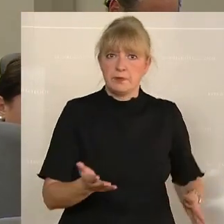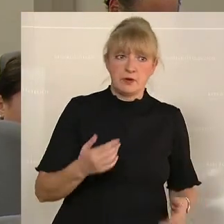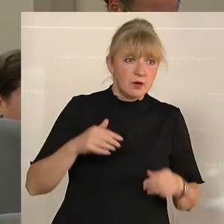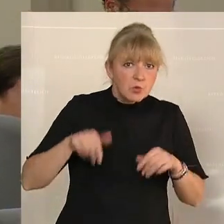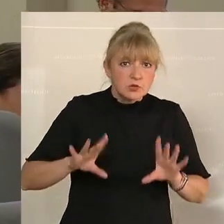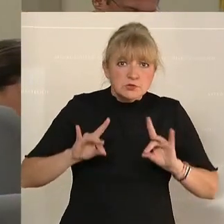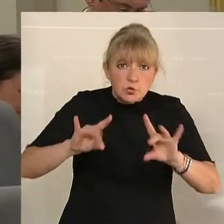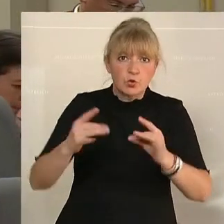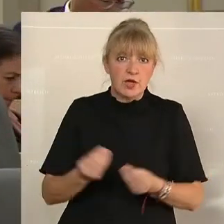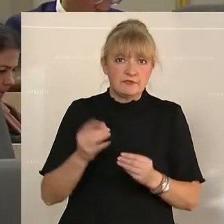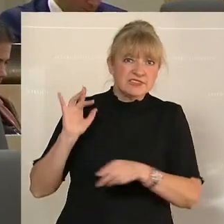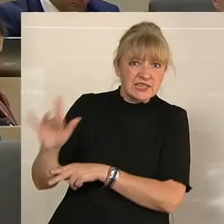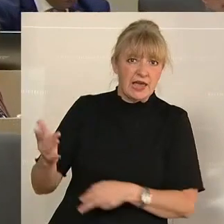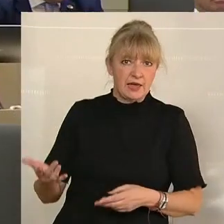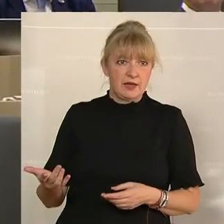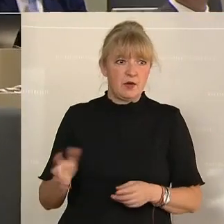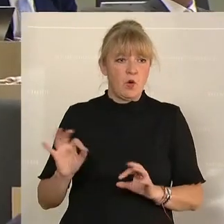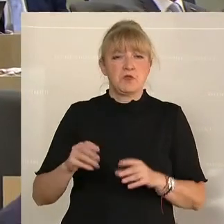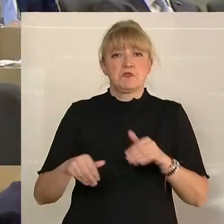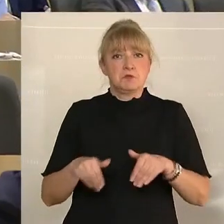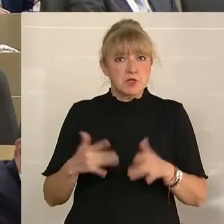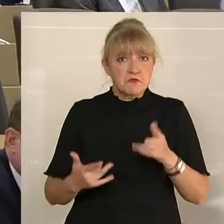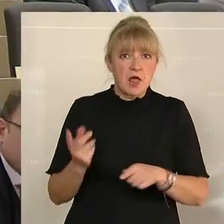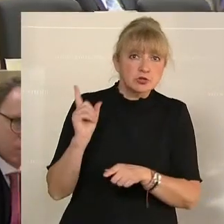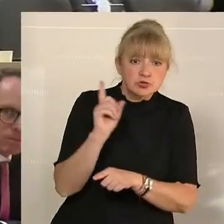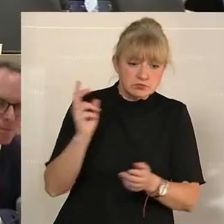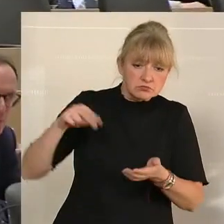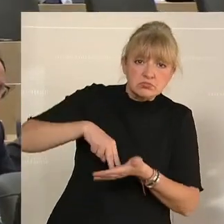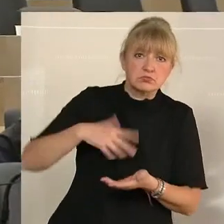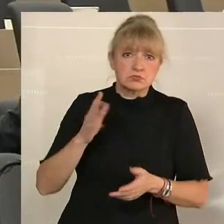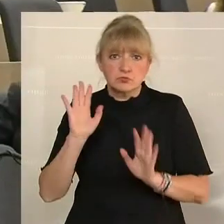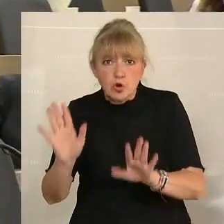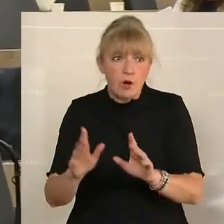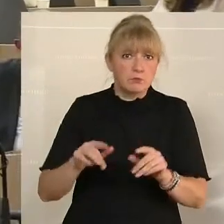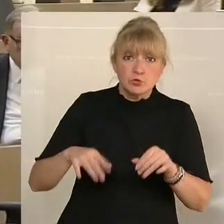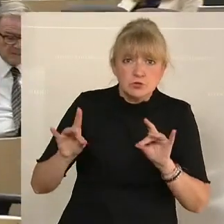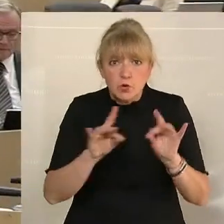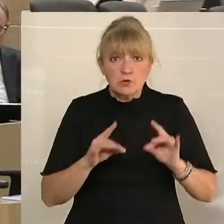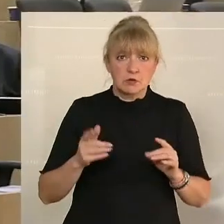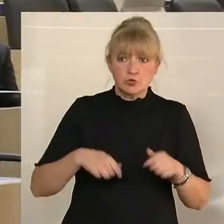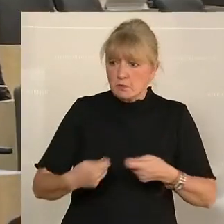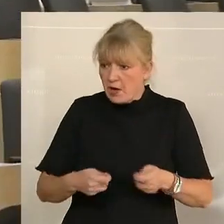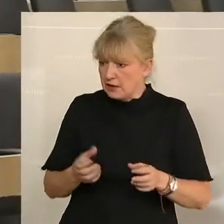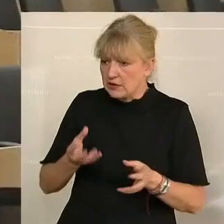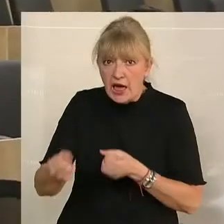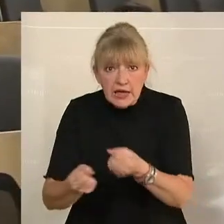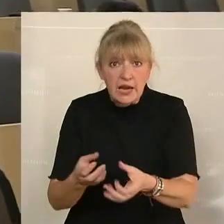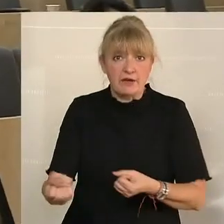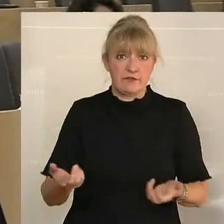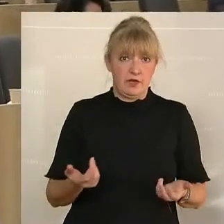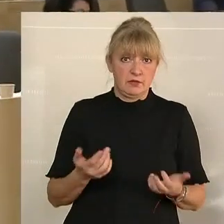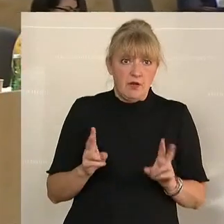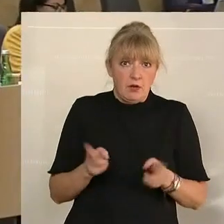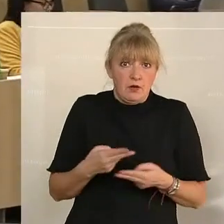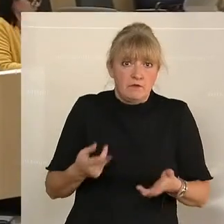was tun. Oder der Herr Finanzminister steht vielleicht auf und sagt, stopp, wir müssen jetzt was tun. Wir müssen in den Markt eingreifen. Es kann nicht sein, dass die